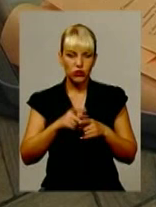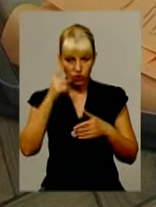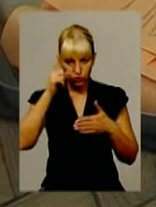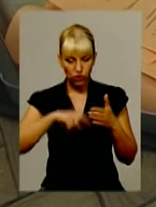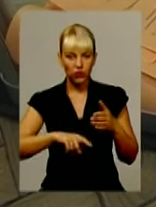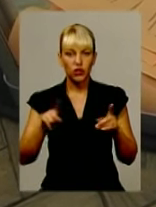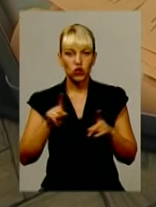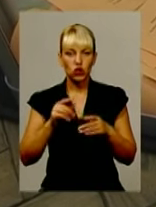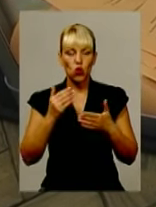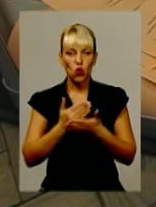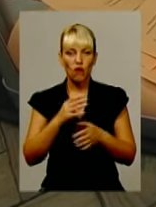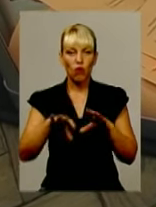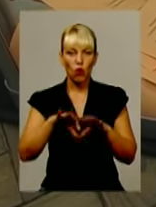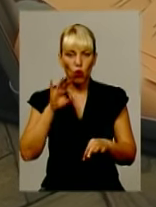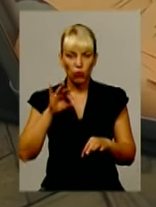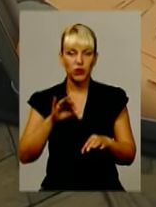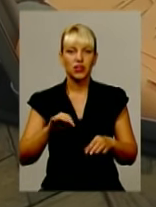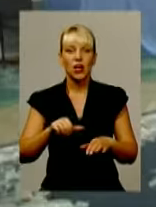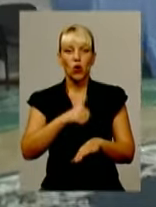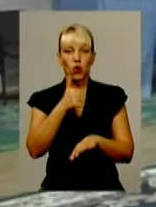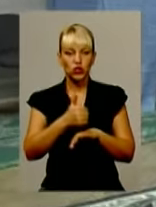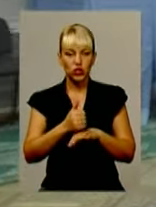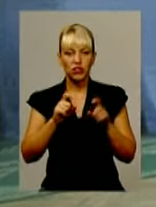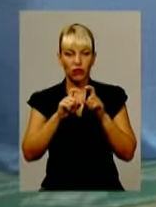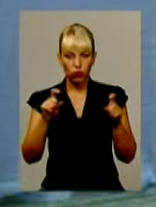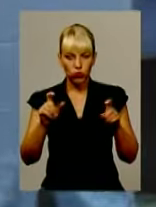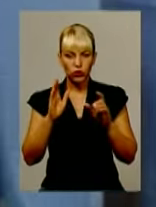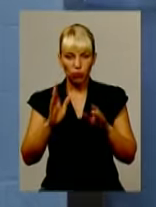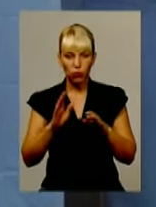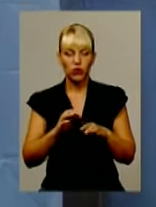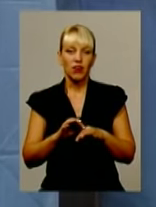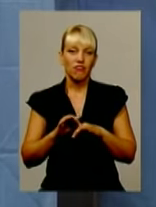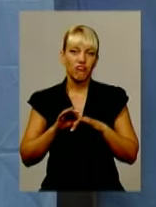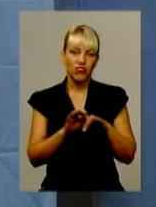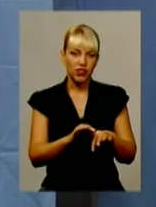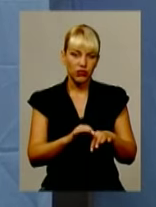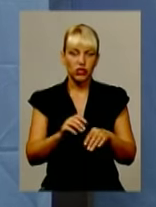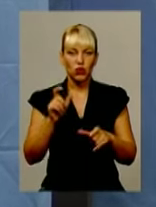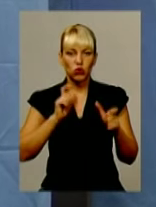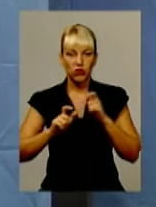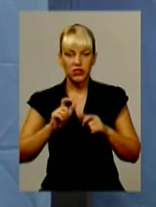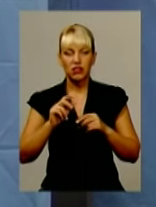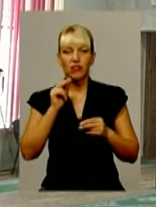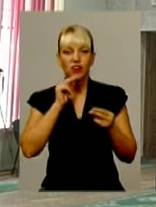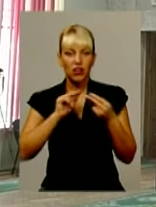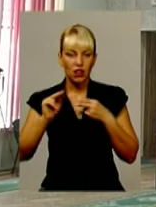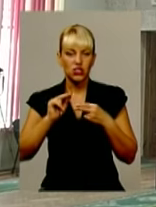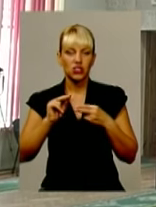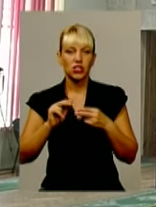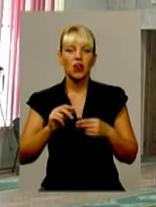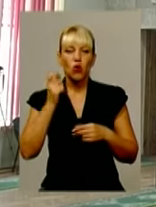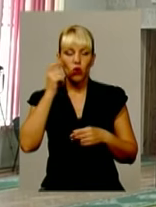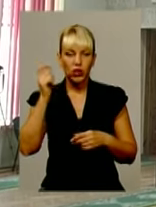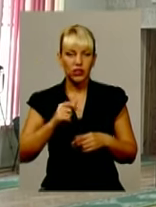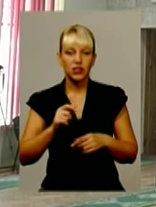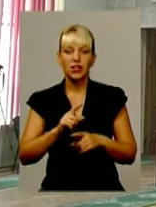камеру, що новообраний очільник вузу проведе радикальні зміни в закладі і виведе його в число найкращих вишів не лише краю, але й України. А ще